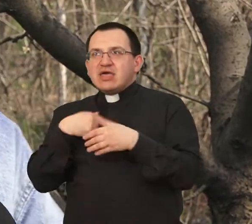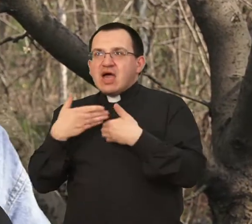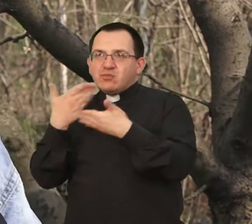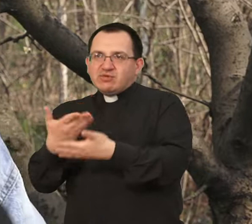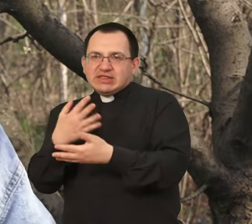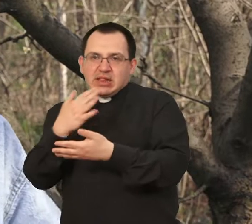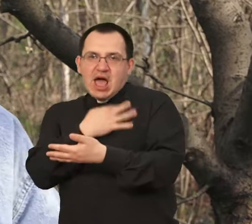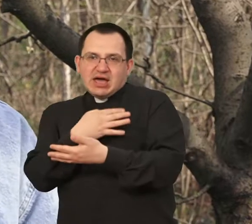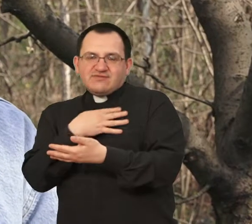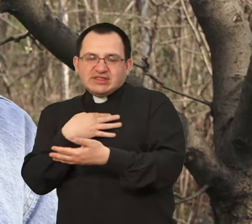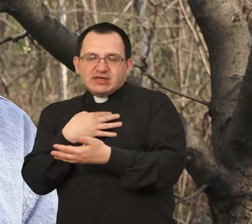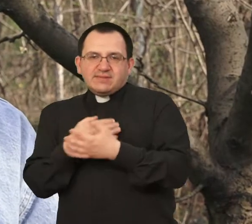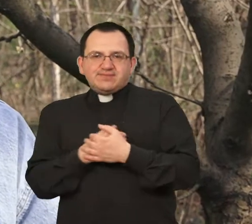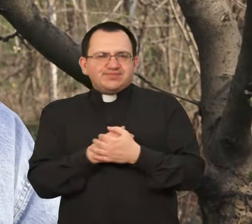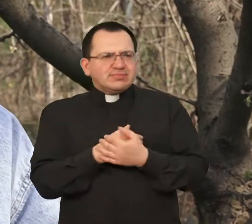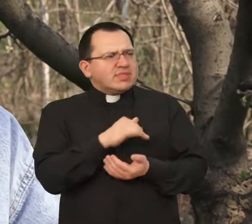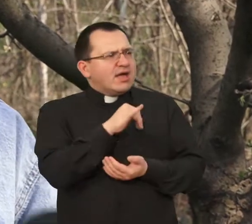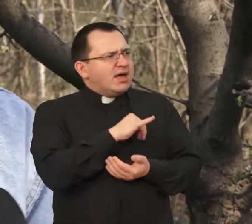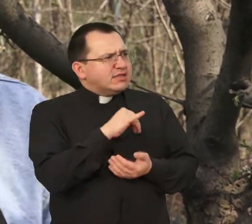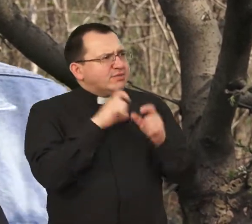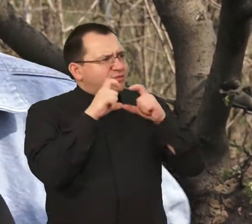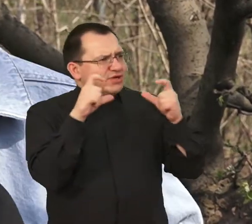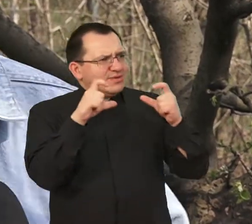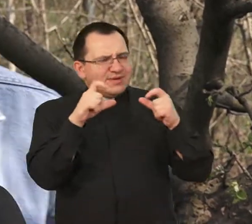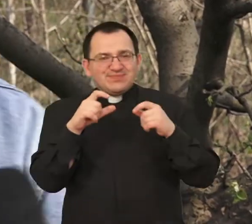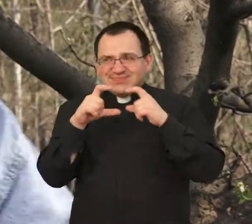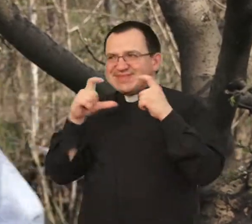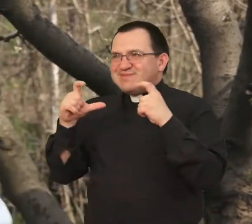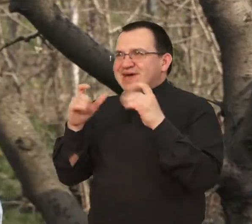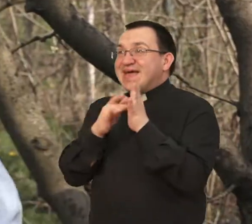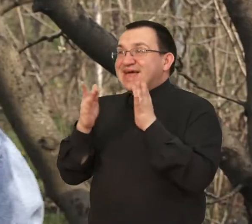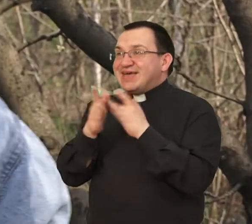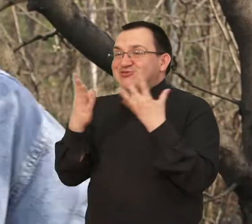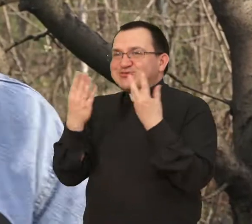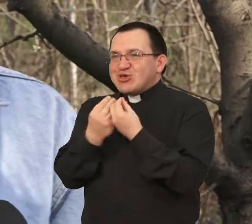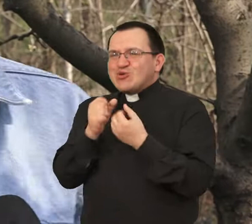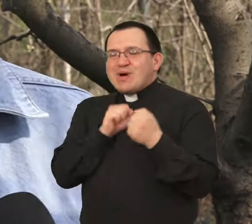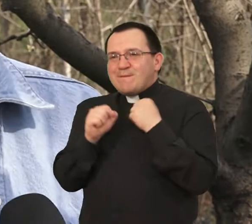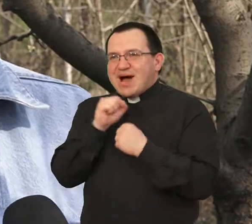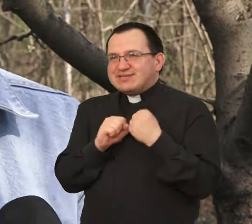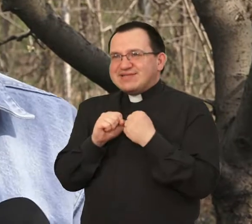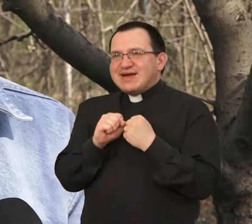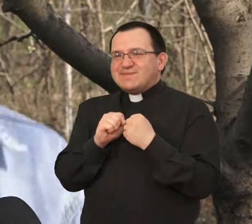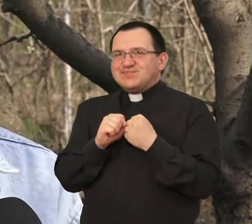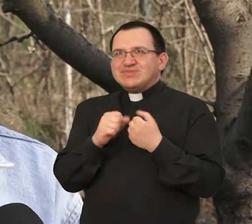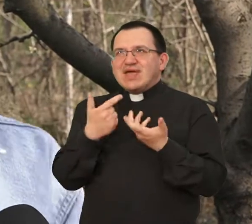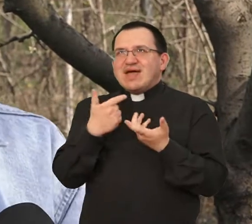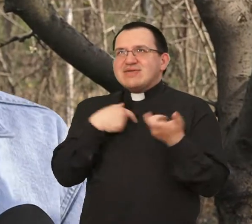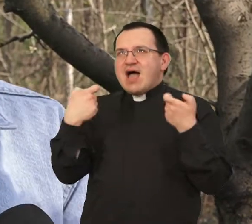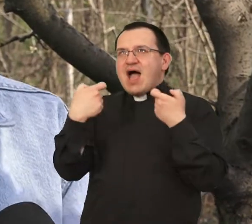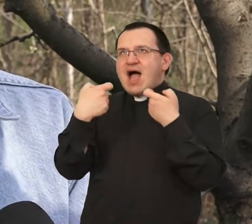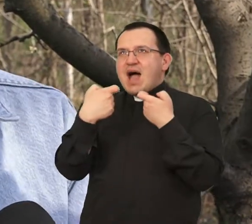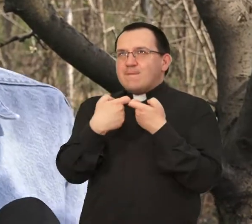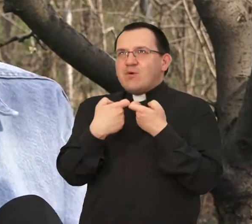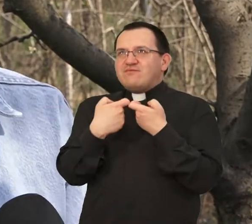domovini. A zanimljiv je naziv izložbe? S Isusovom patnji. Zašto? Pa, evo, nekak sam to sve povezala